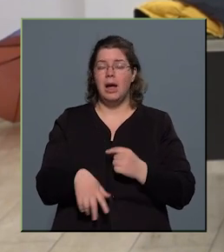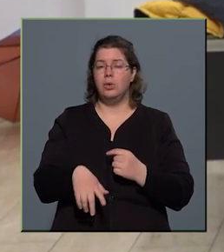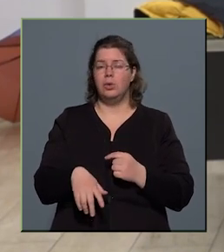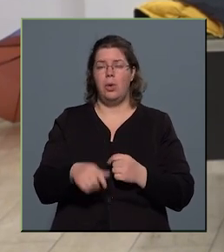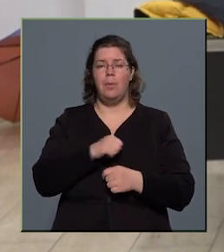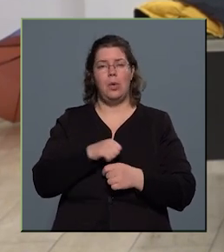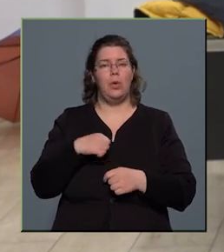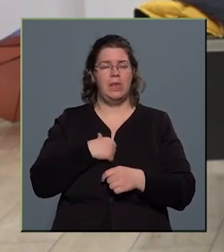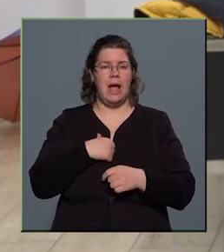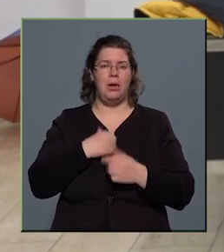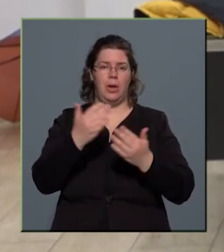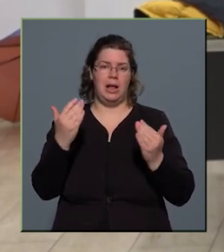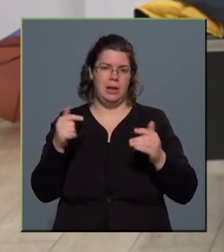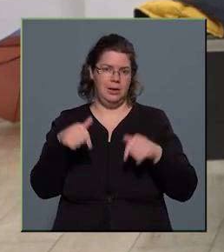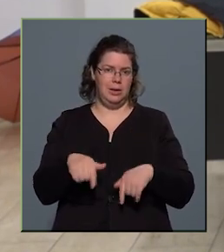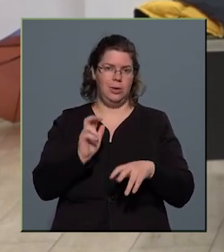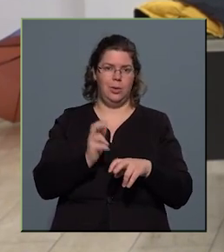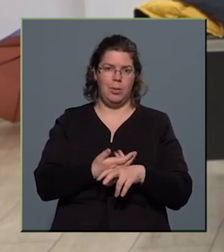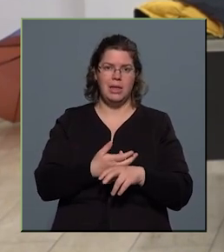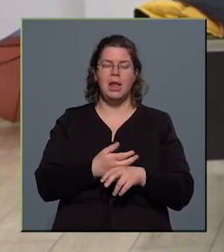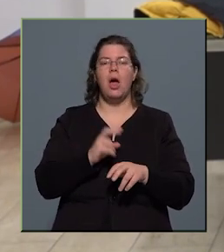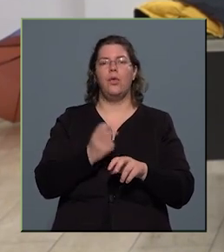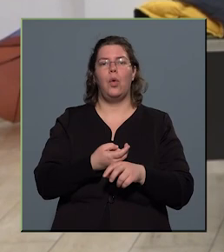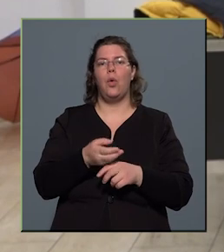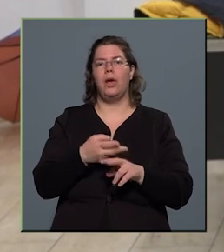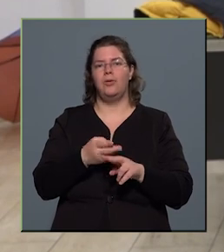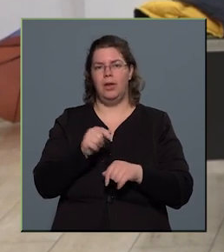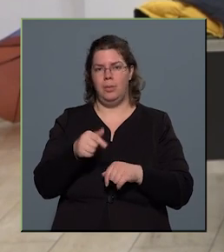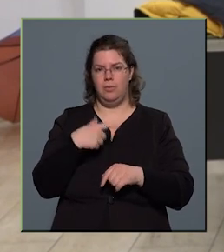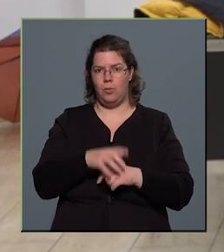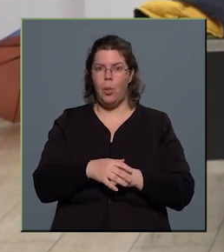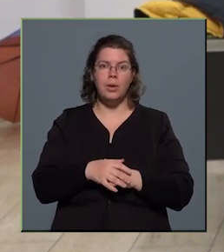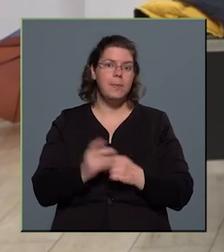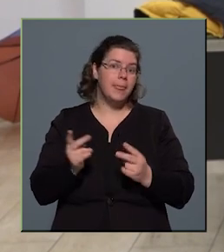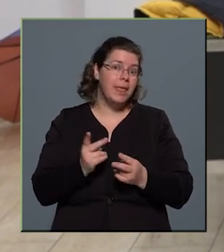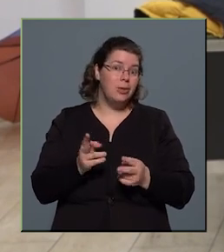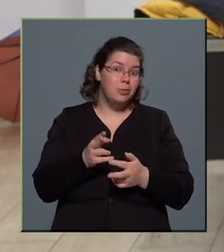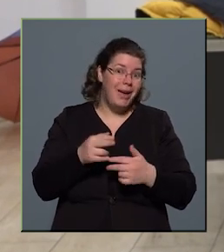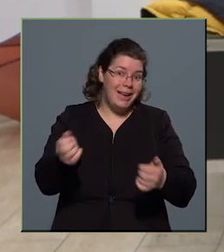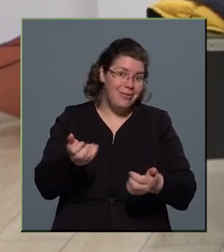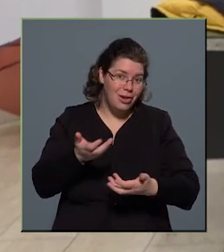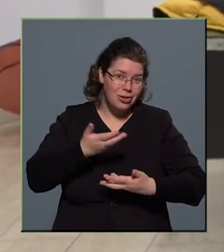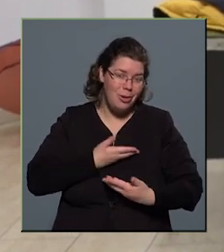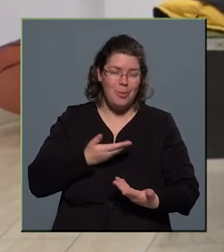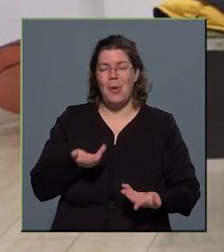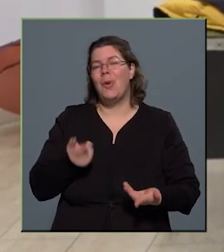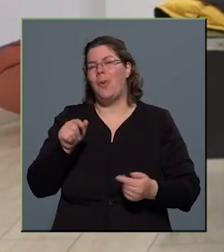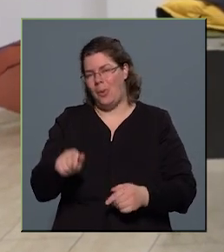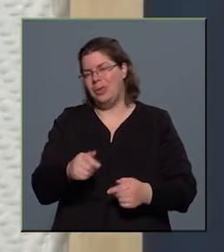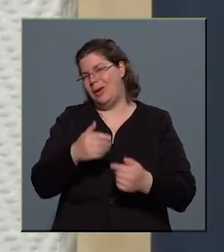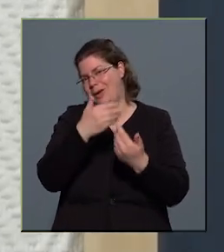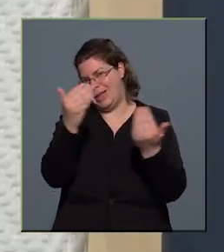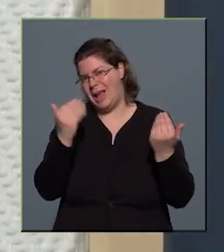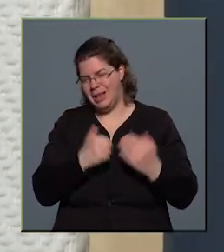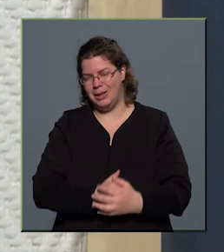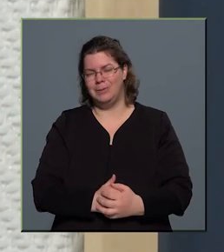a lokiállítás, amit Kőbányán a Kőkaféban volt. Tehát ahol van meghívást kapok, leginkább ott állítok ki, igen.